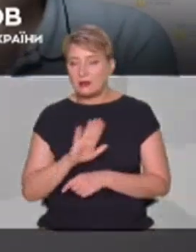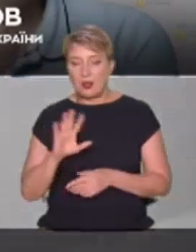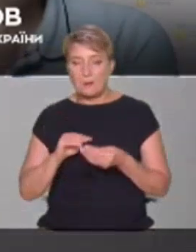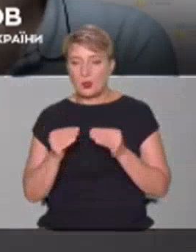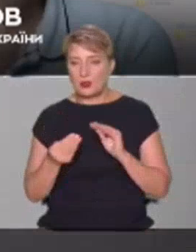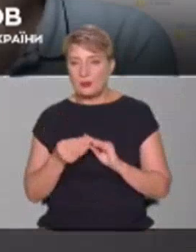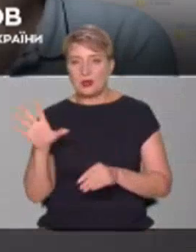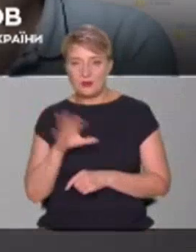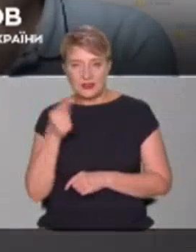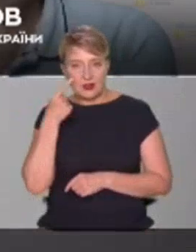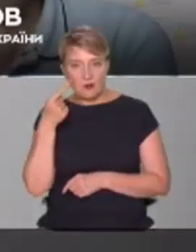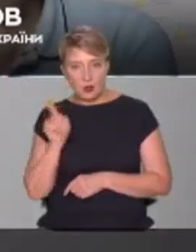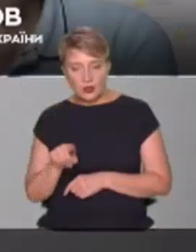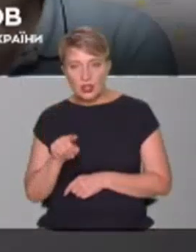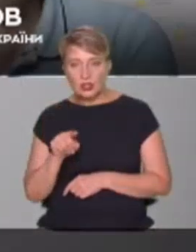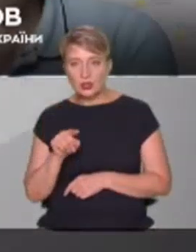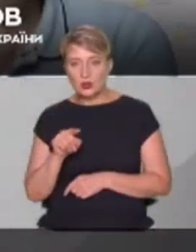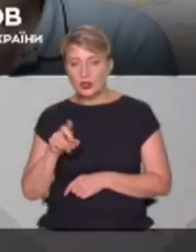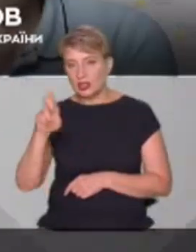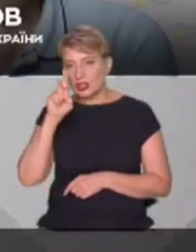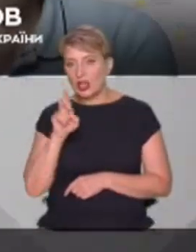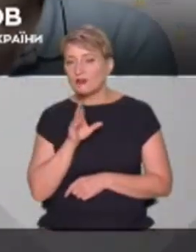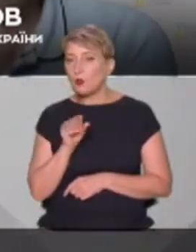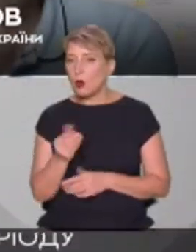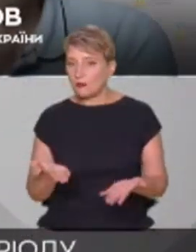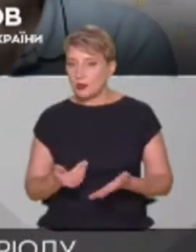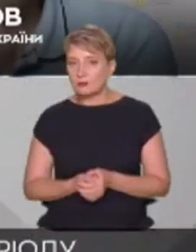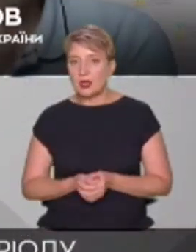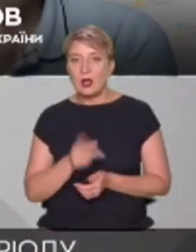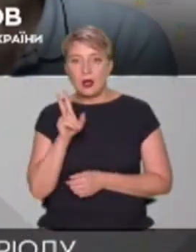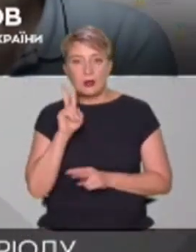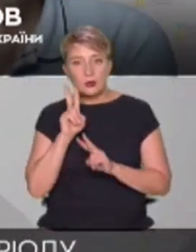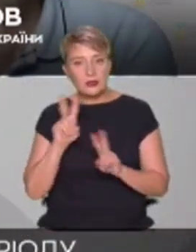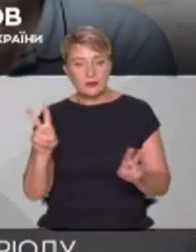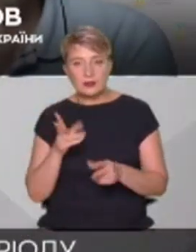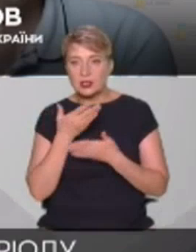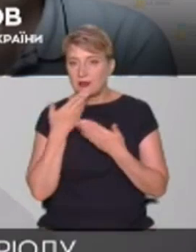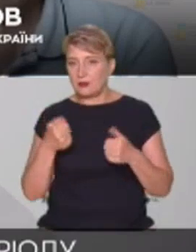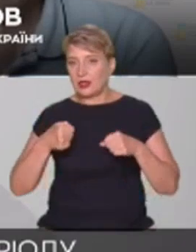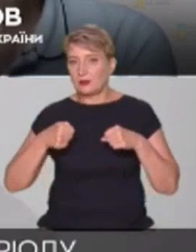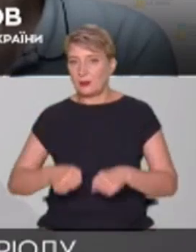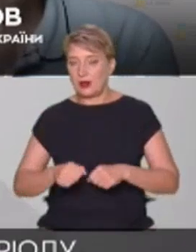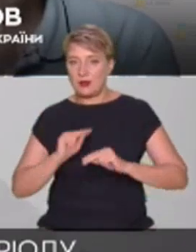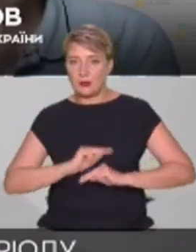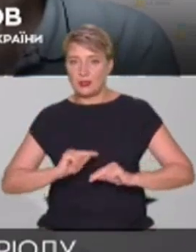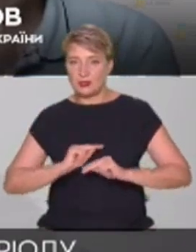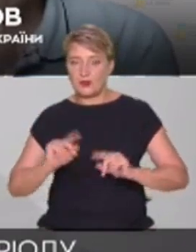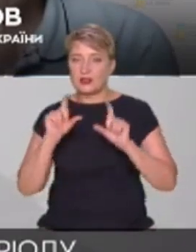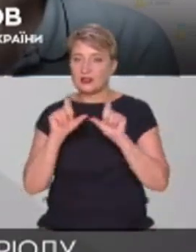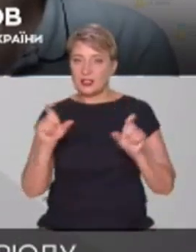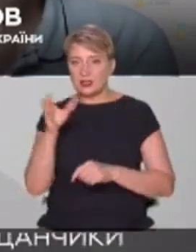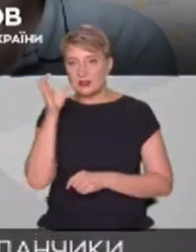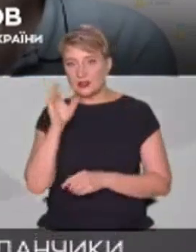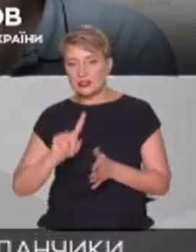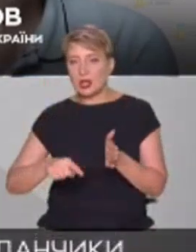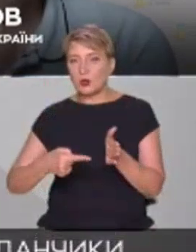володіють державною мовою, а хто не володіє, ну, він просто не має права працювати у закладі освіти, комунальної або